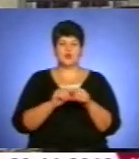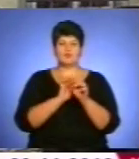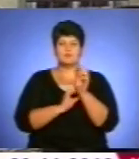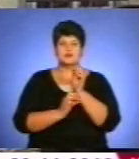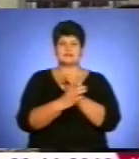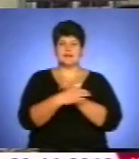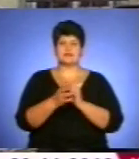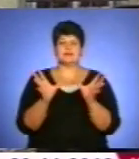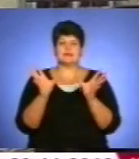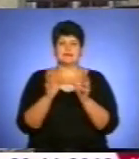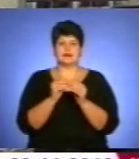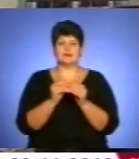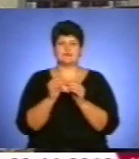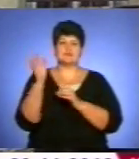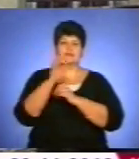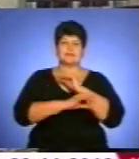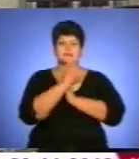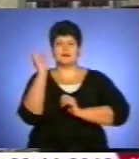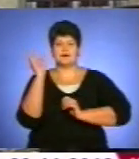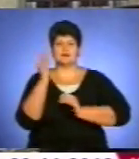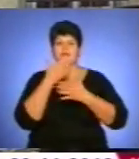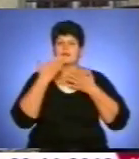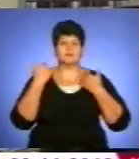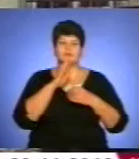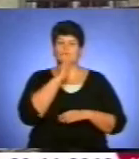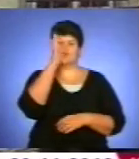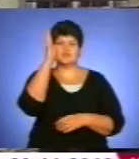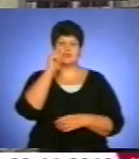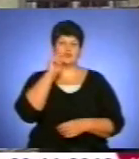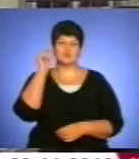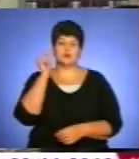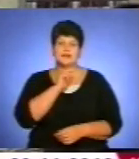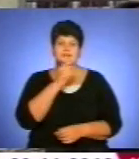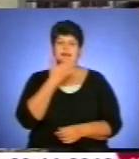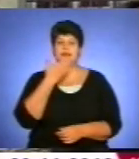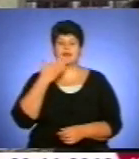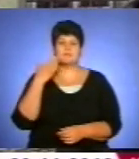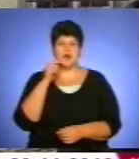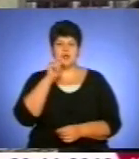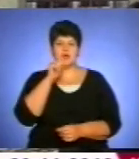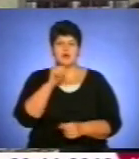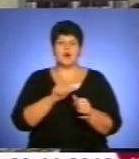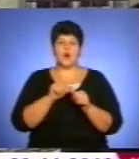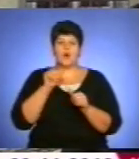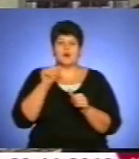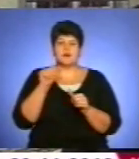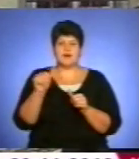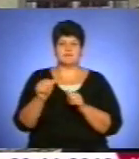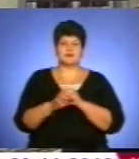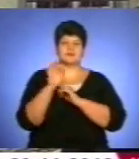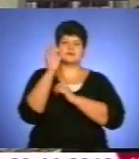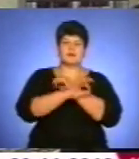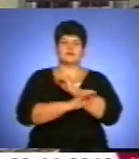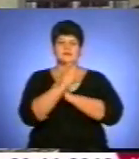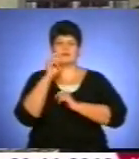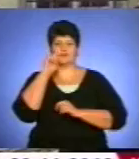єднаються Схід і Захід. Немає ворожнечі між українцями, немає окремих якогось Східних українців, Західних українців. Є